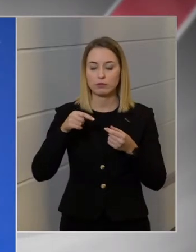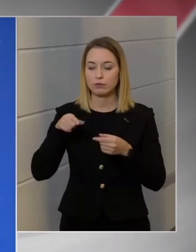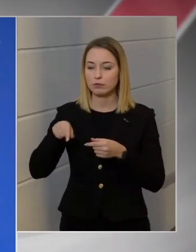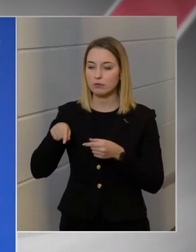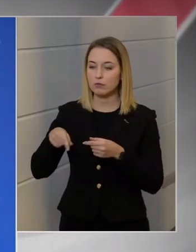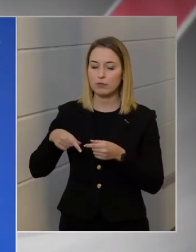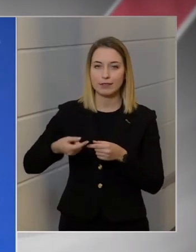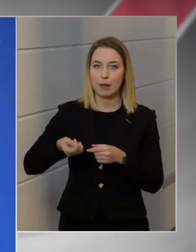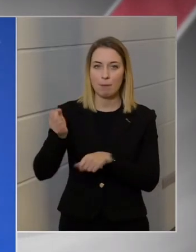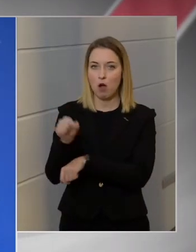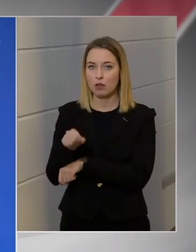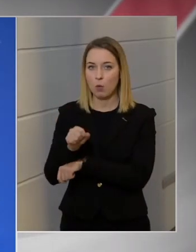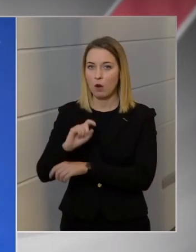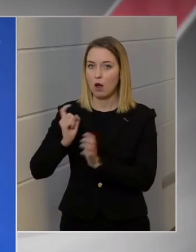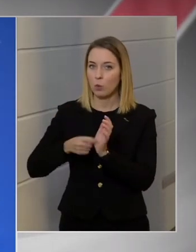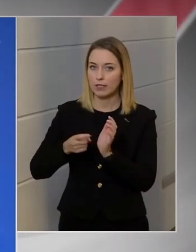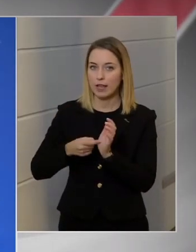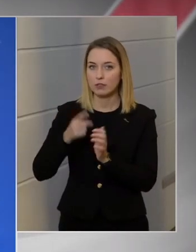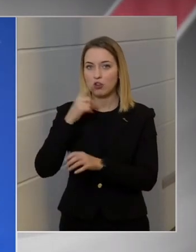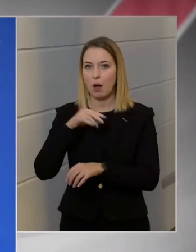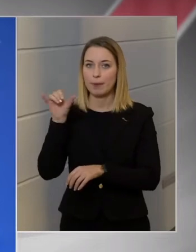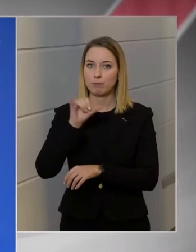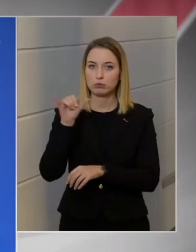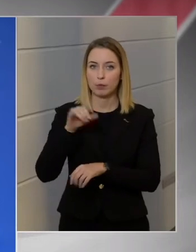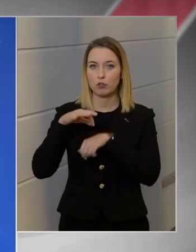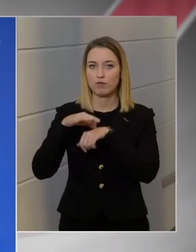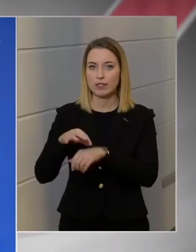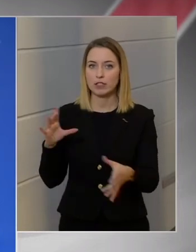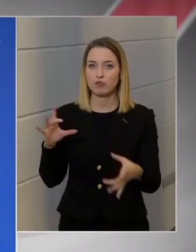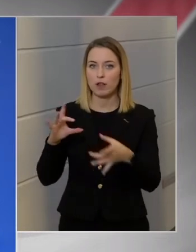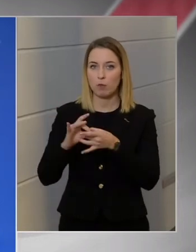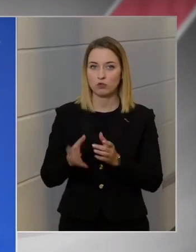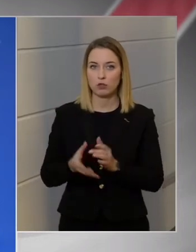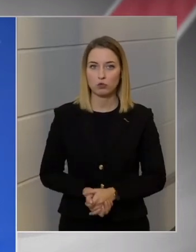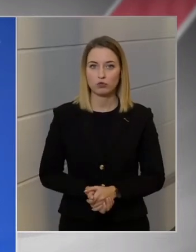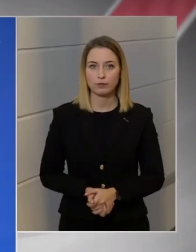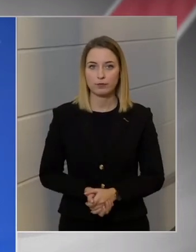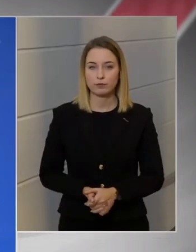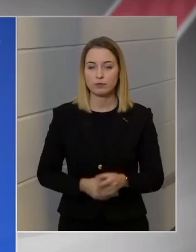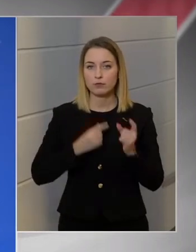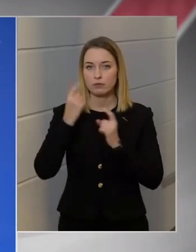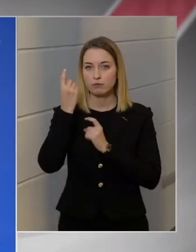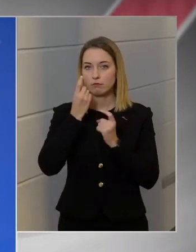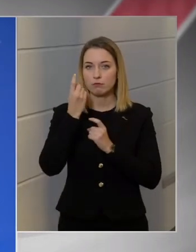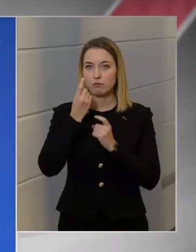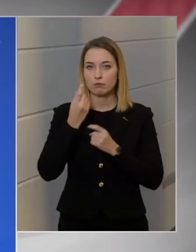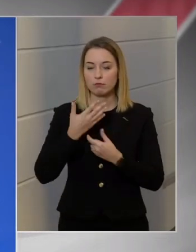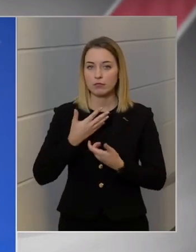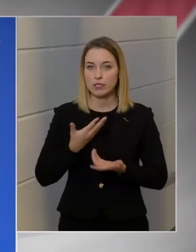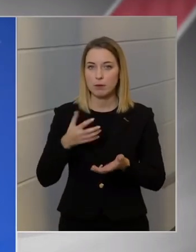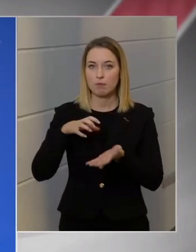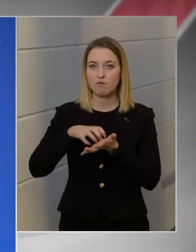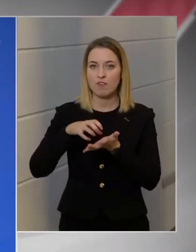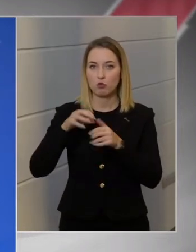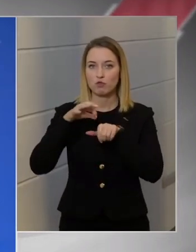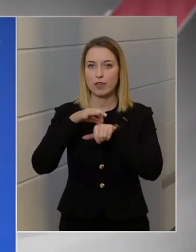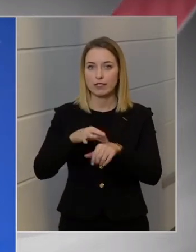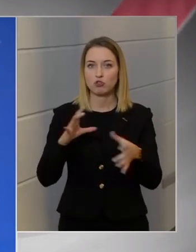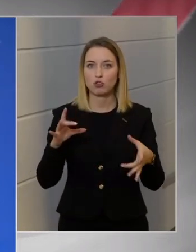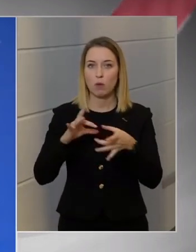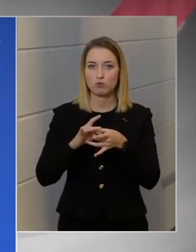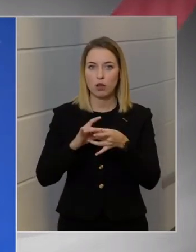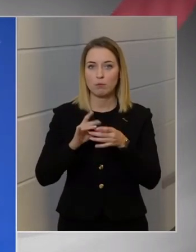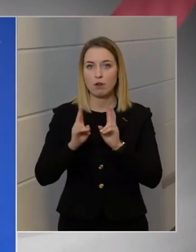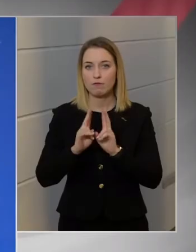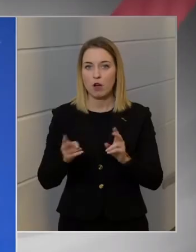azokat a kötelezettségeit, amelyek Budapest vezetésével kapcsolatosak. Tehát én szerintem egy város vezetésével kapcsolatosan vannak